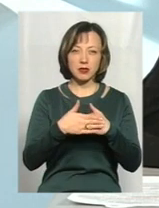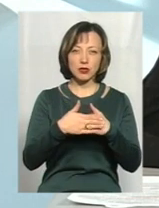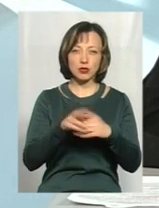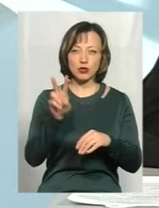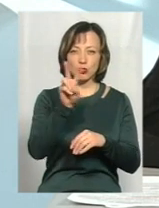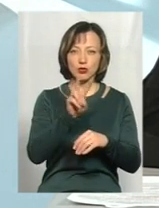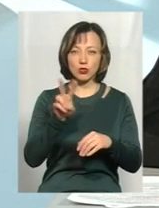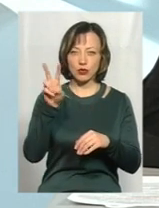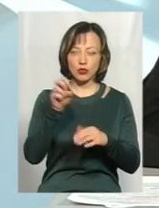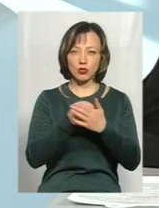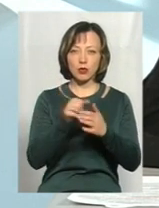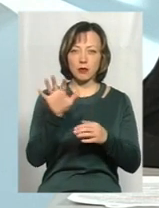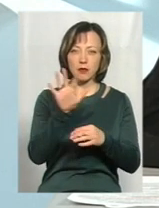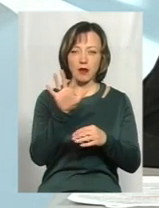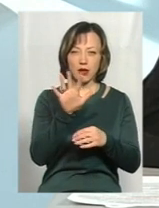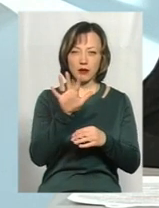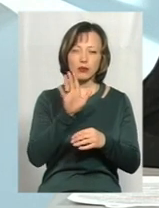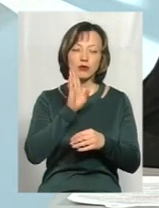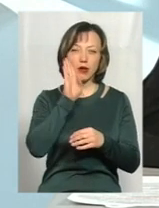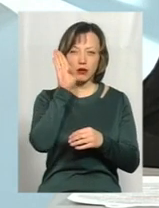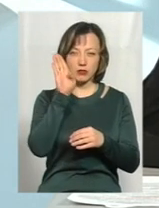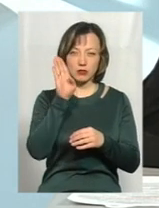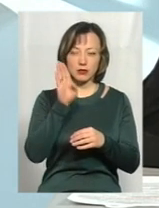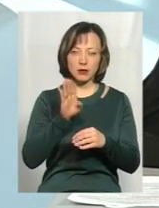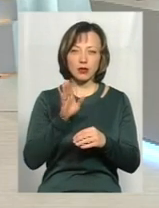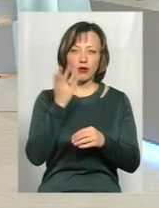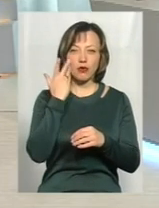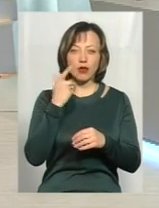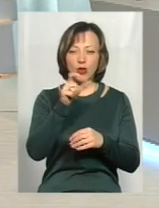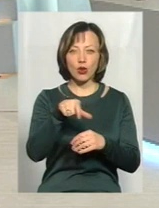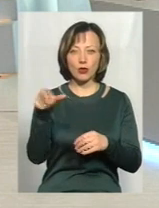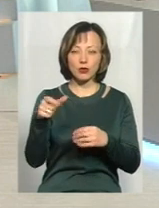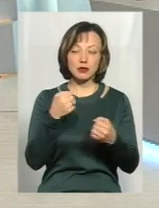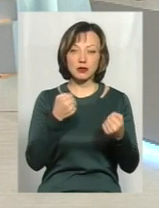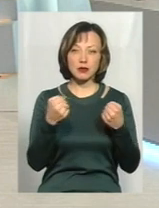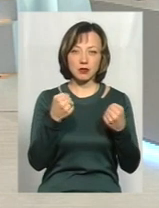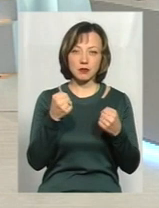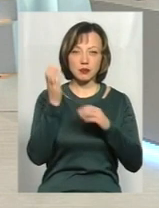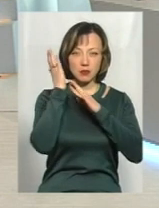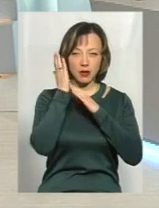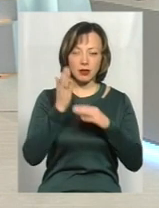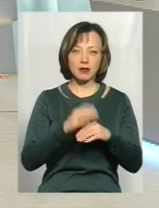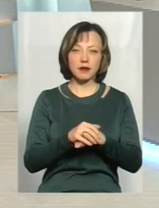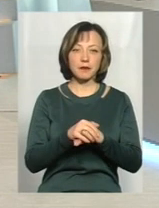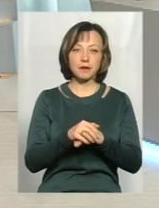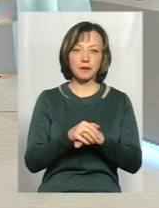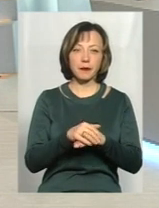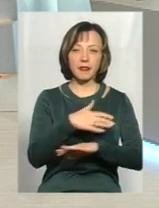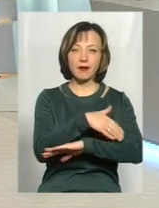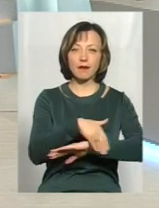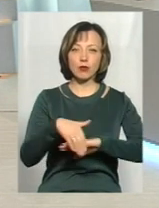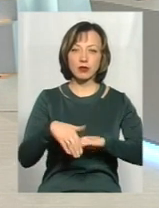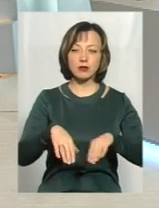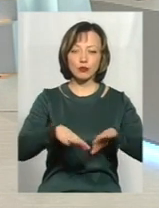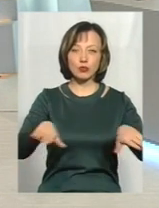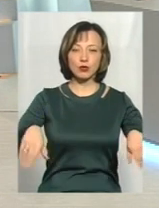2-ї години ночі до 5-ї години року. коли люди сплять? Коли саме люди відпочивають, і вулиці наші